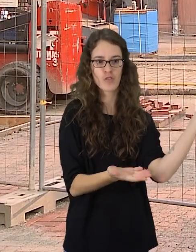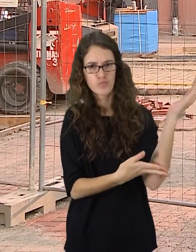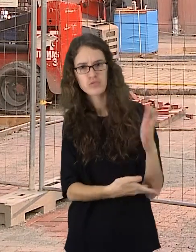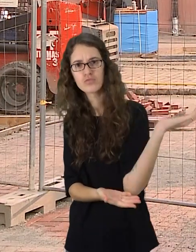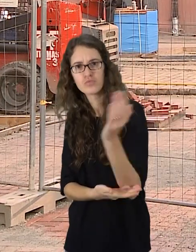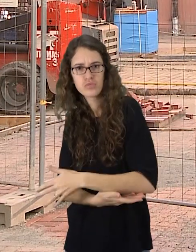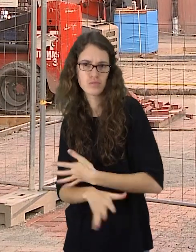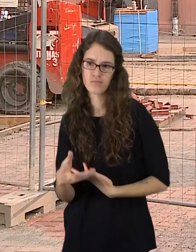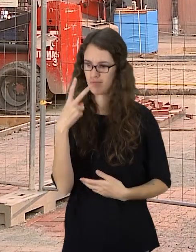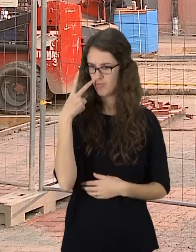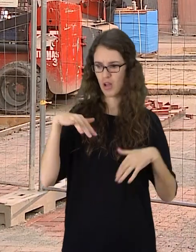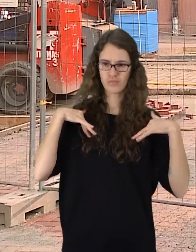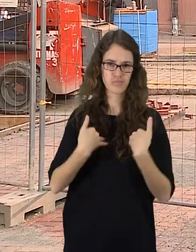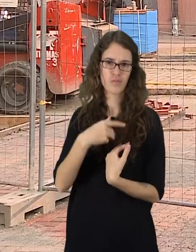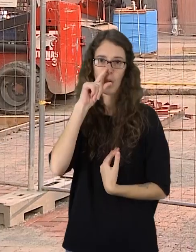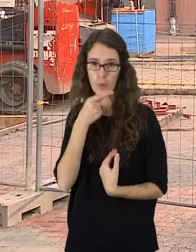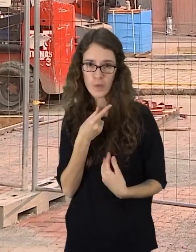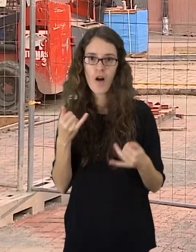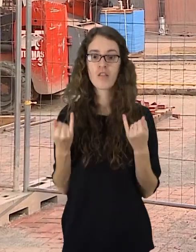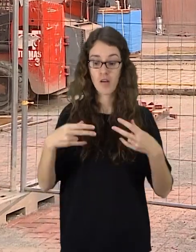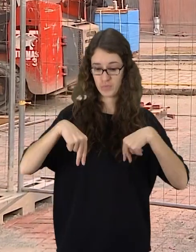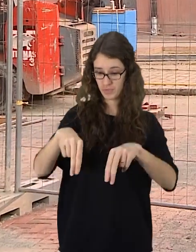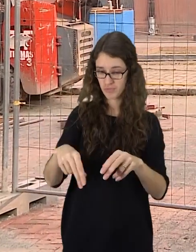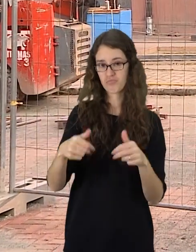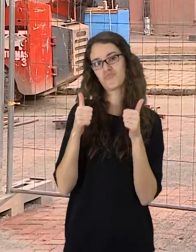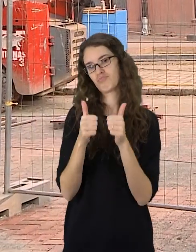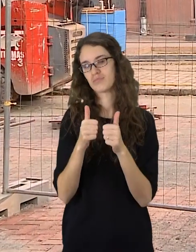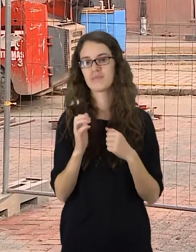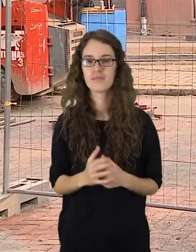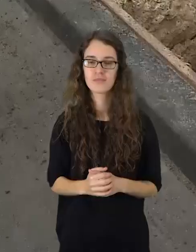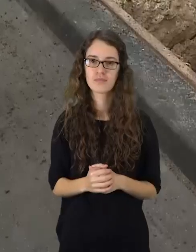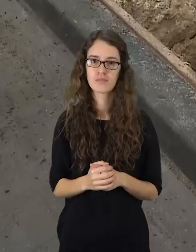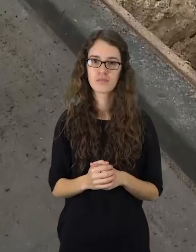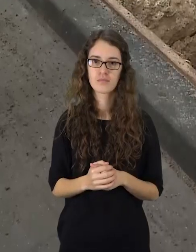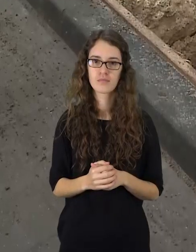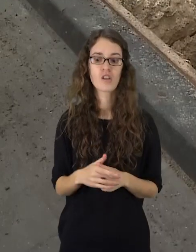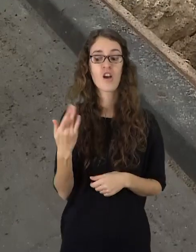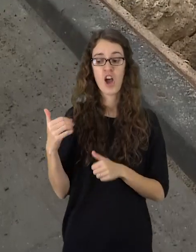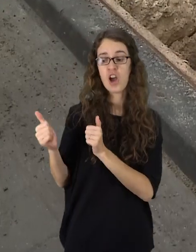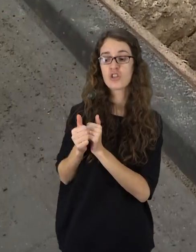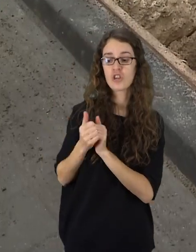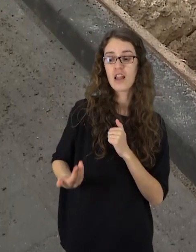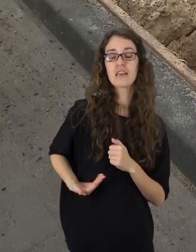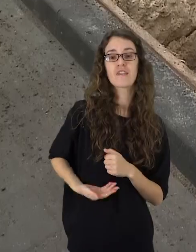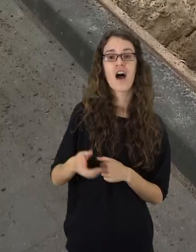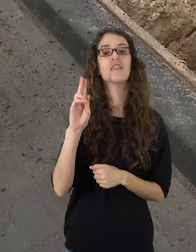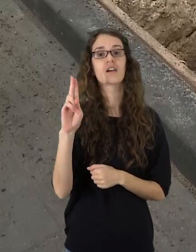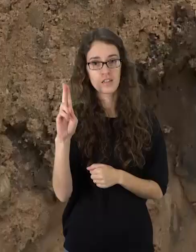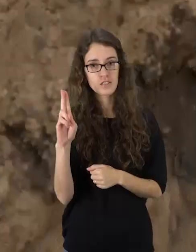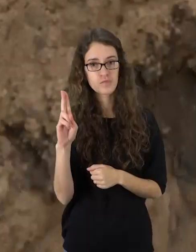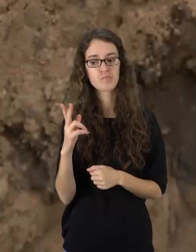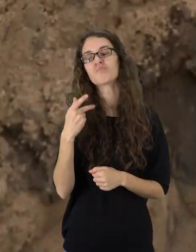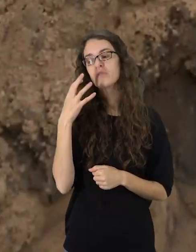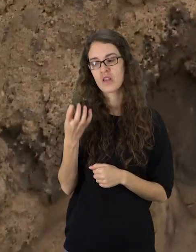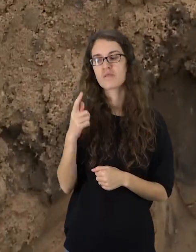nupjojo iš tikrųjų bolių, nesvaizdelis dabar kaip pasudino. Viskas gerai. Visk netoliesia gyvenanti žmonės pasirodo,